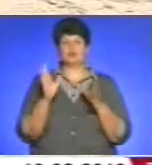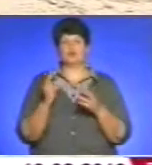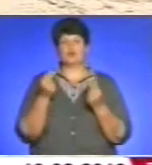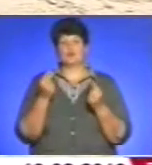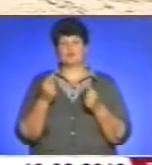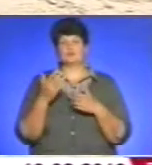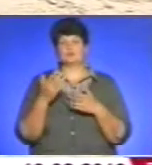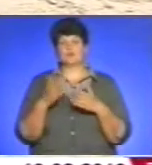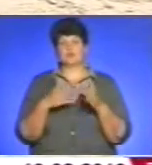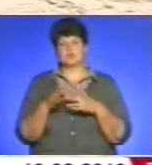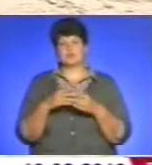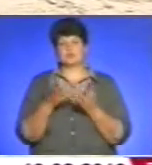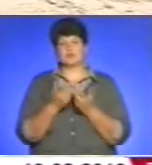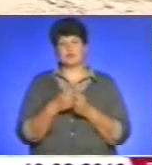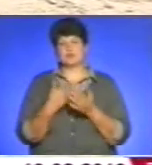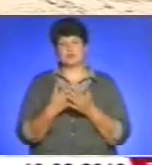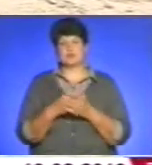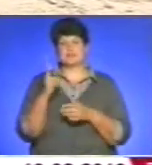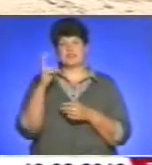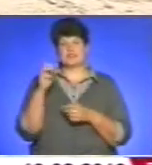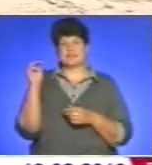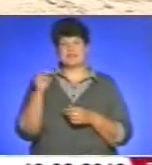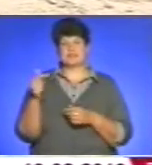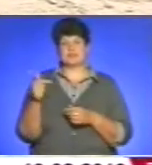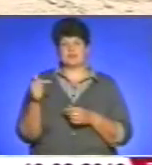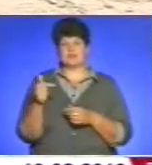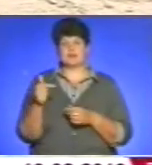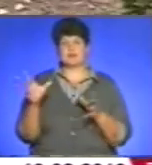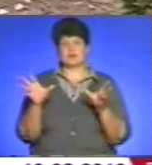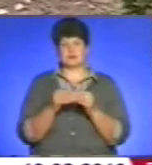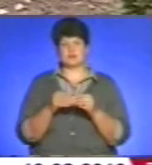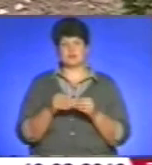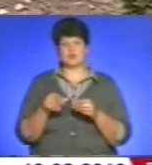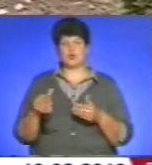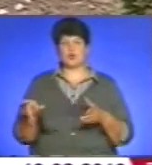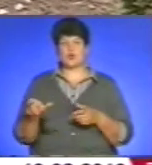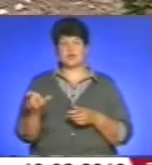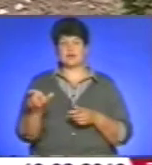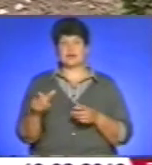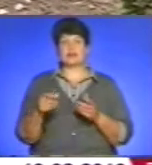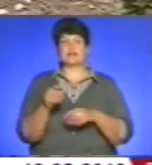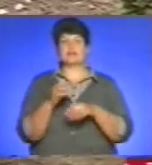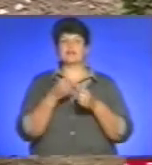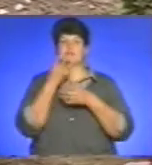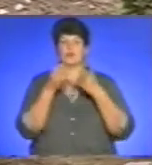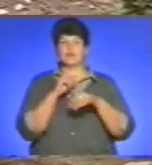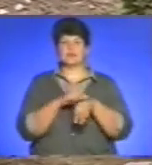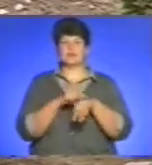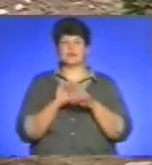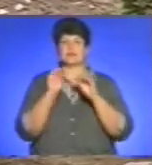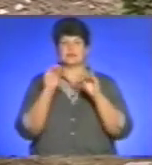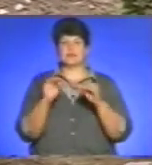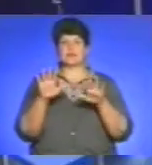проєктанти ще рахують, навідомо, що з орієнтовано 1200 гривень. Але це разом з пішохідними доріжками. Квітковий годинник встановлюють на місці демонтованої